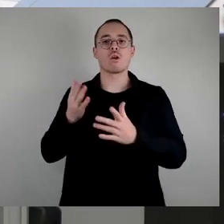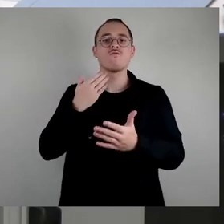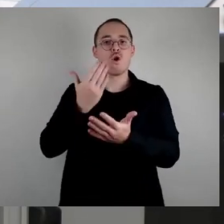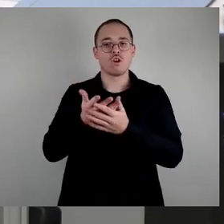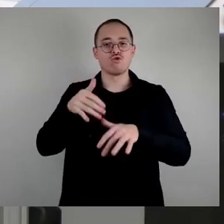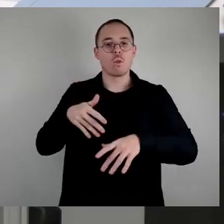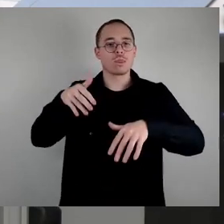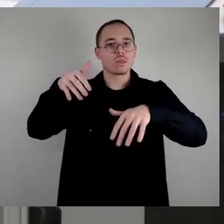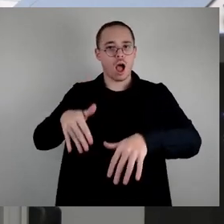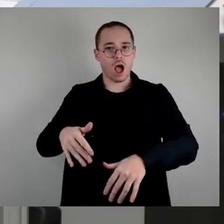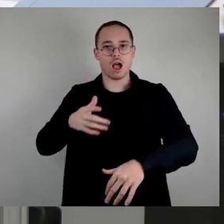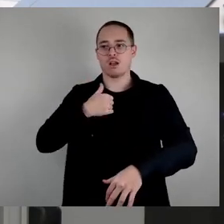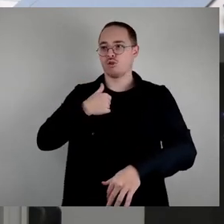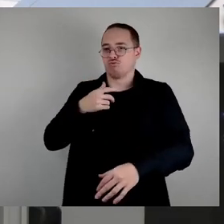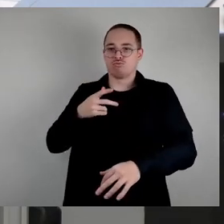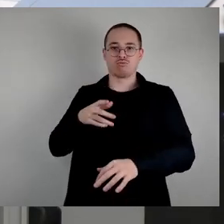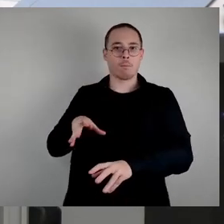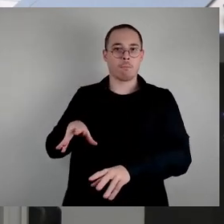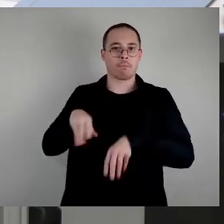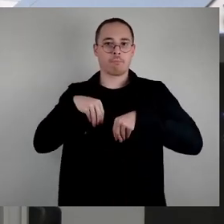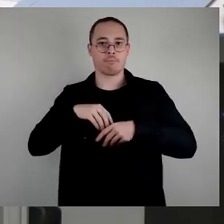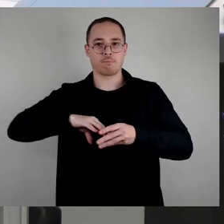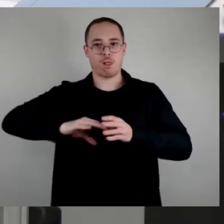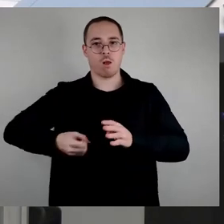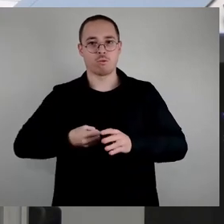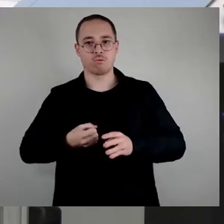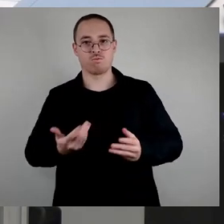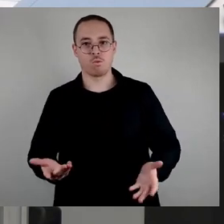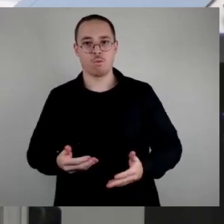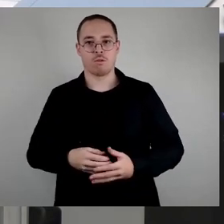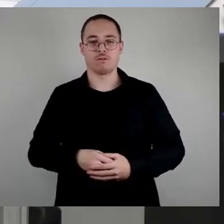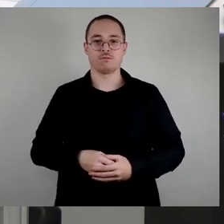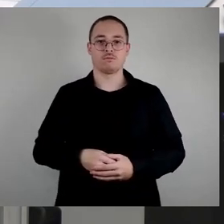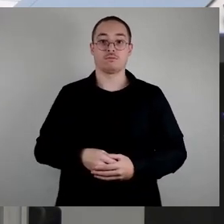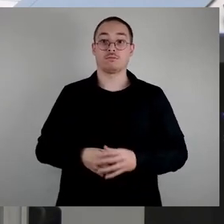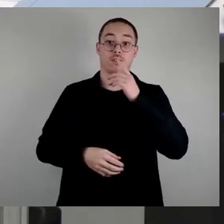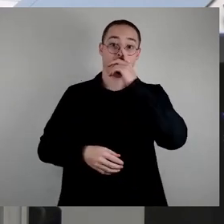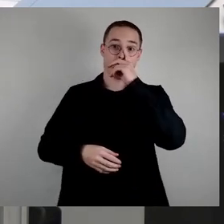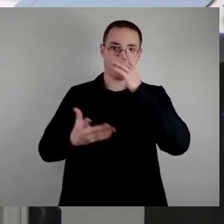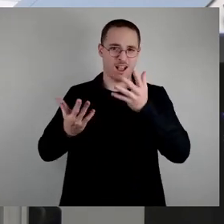Und da schauen wir noch mal nach, wie denn das war eigentlich. Es war der vierte runde Tisch, es waren nämlich vier Stück,